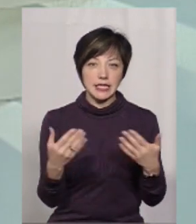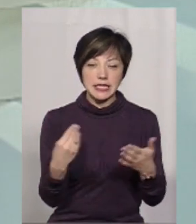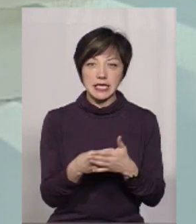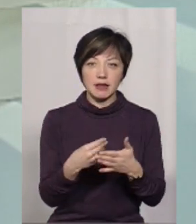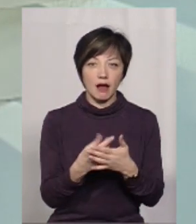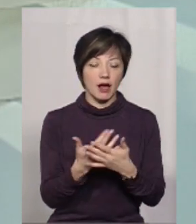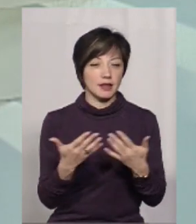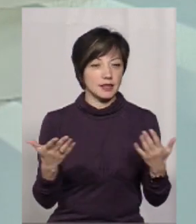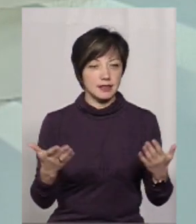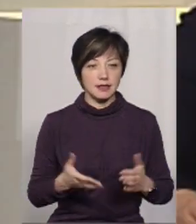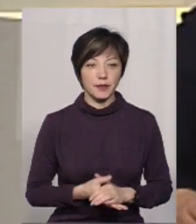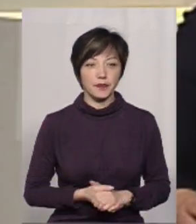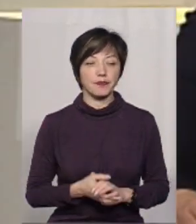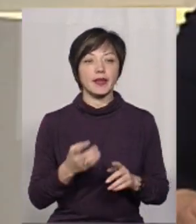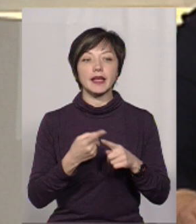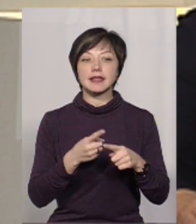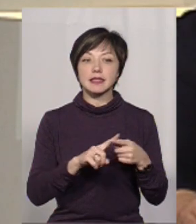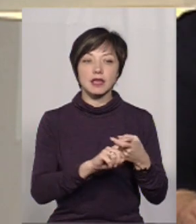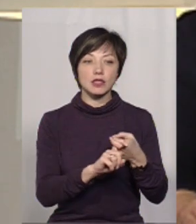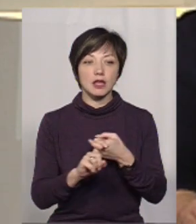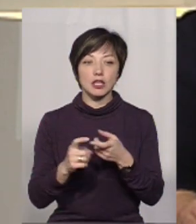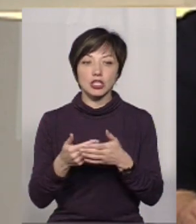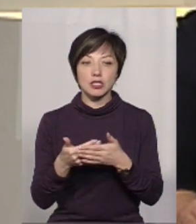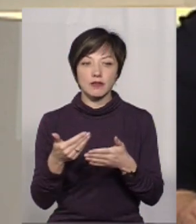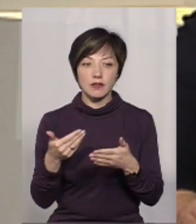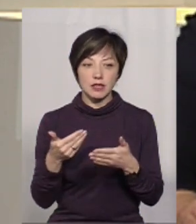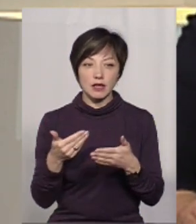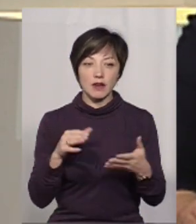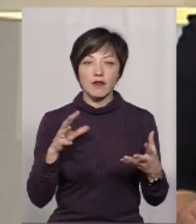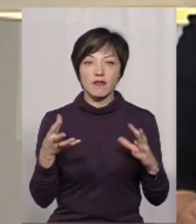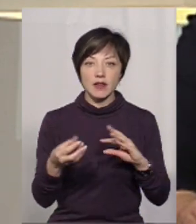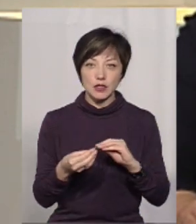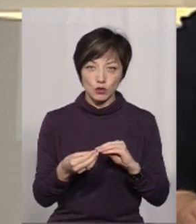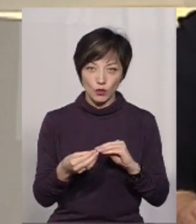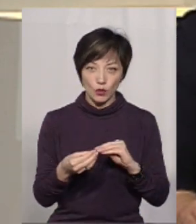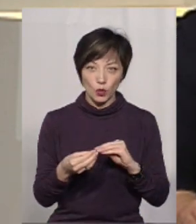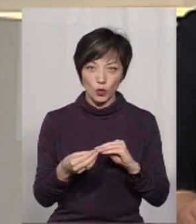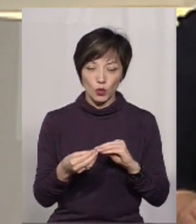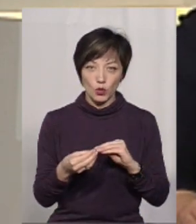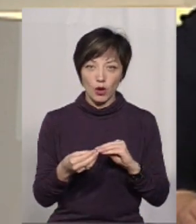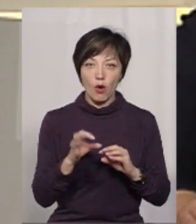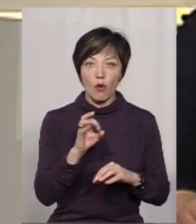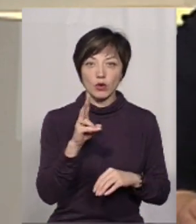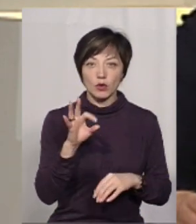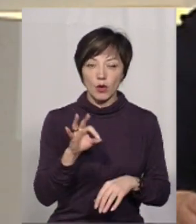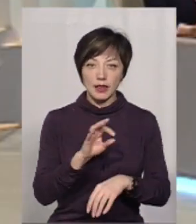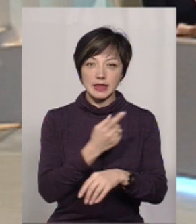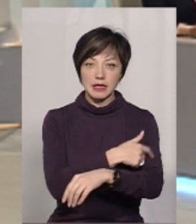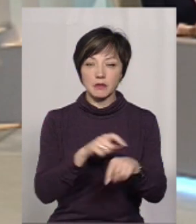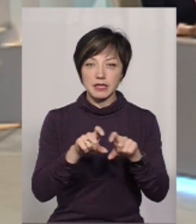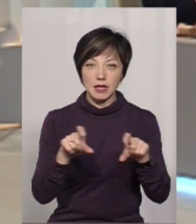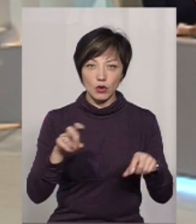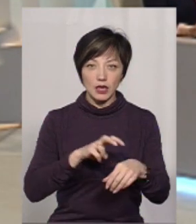на ці препарати різна. Тобто це залежить від висновку з онкодиспенсеру